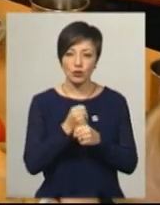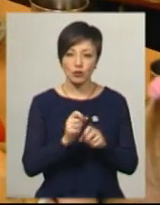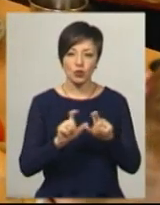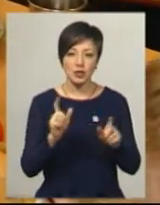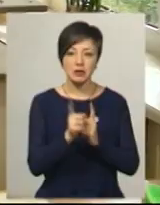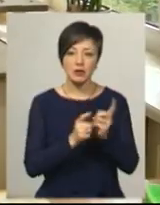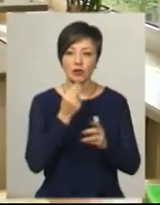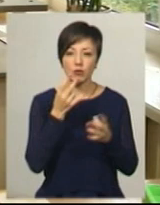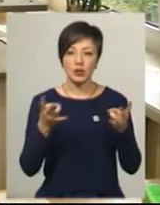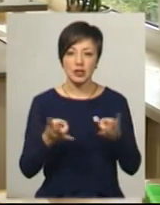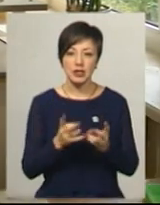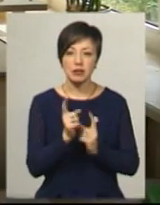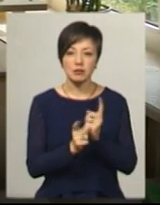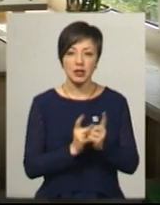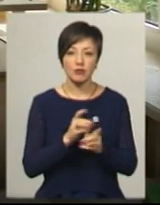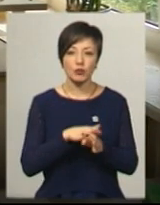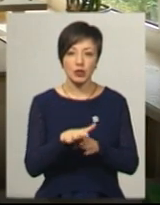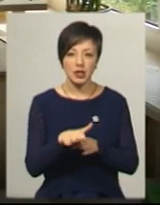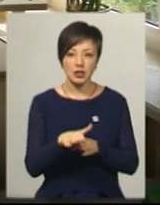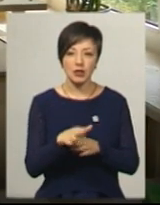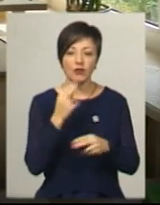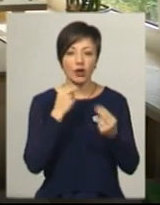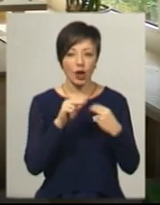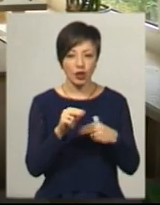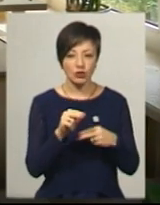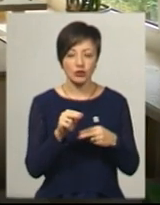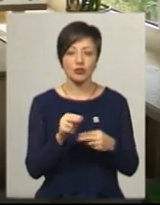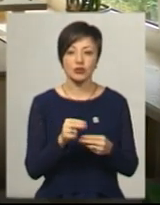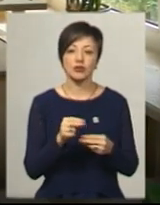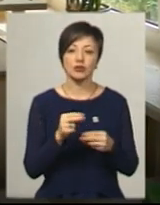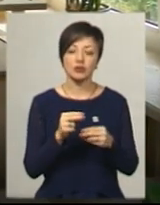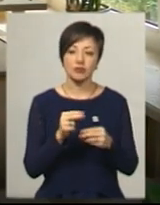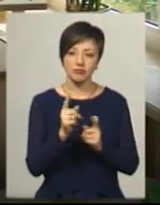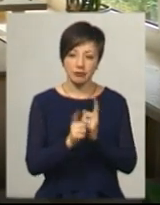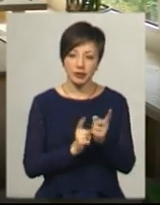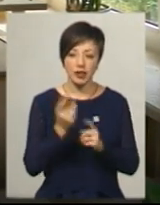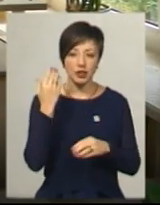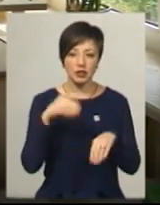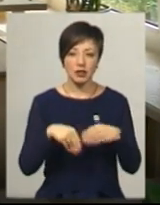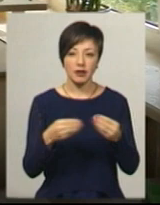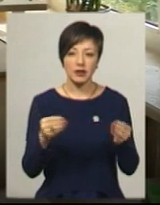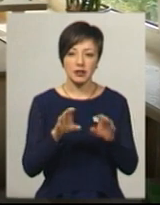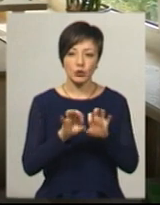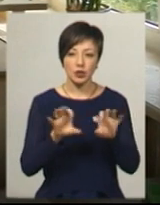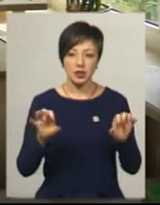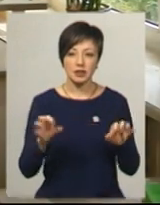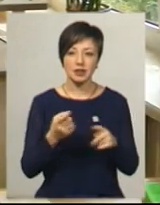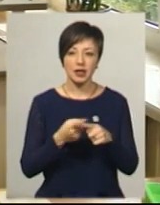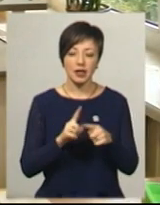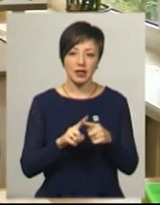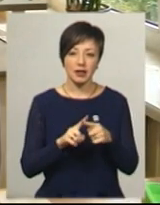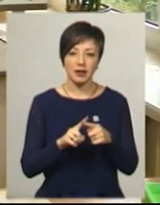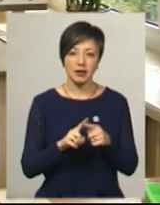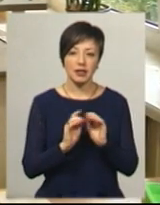харчуванні потрібні. Зміни відбулися і відбулися в кращу сторону, тому що раніше давали дітям сиртельки, сосиски,